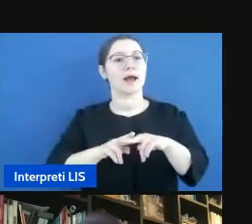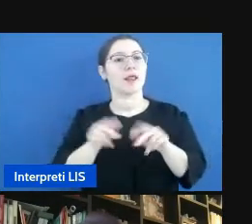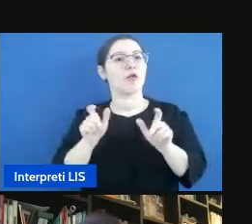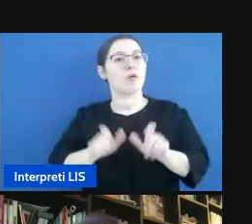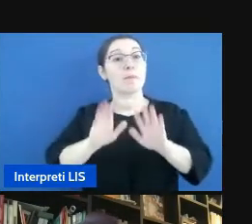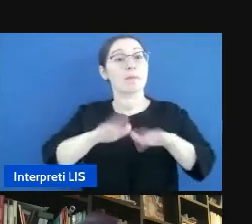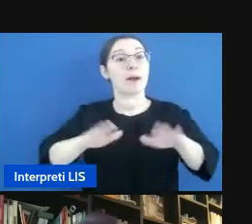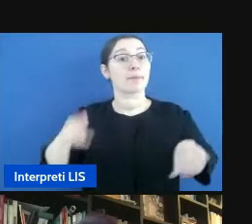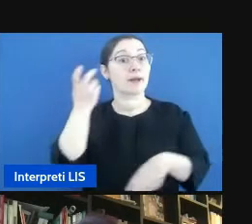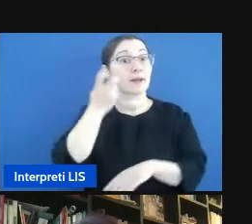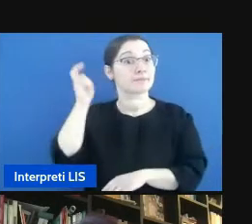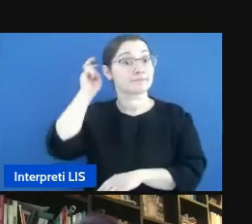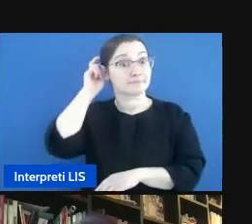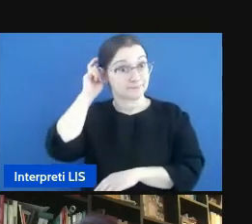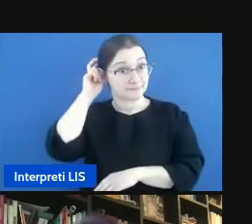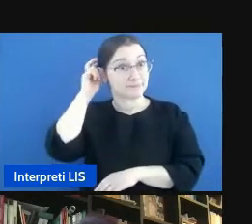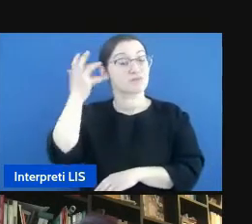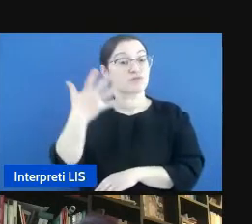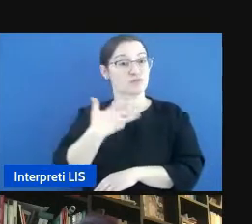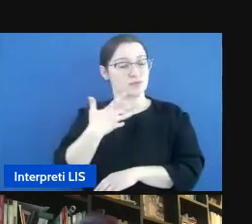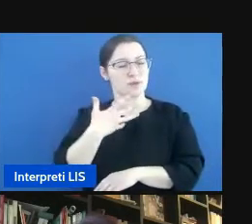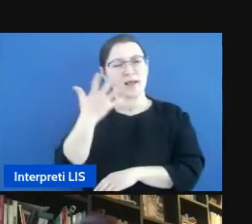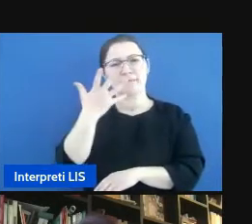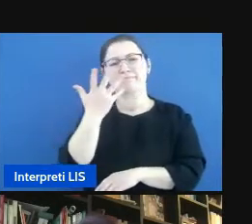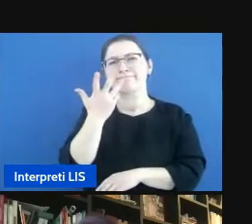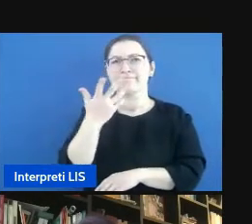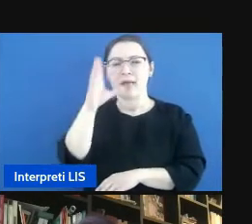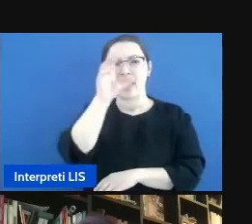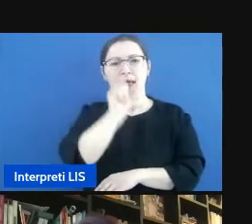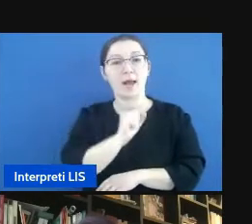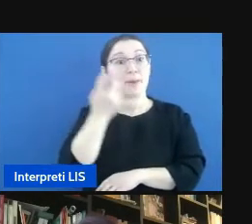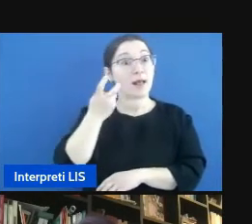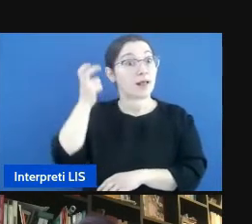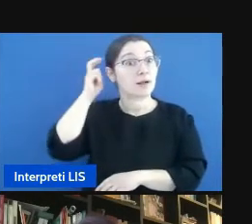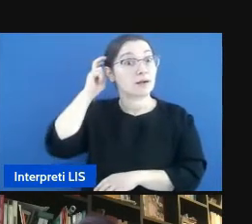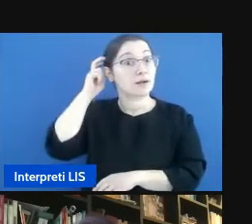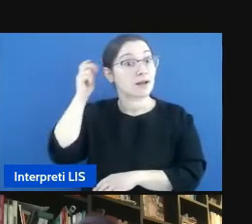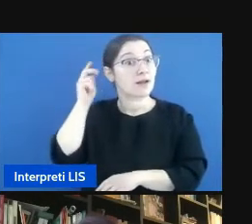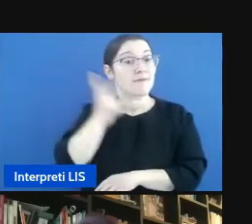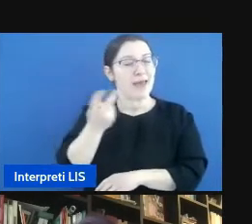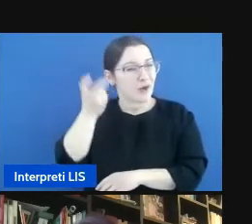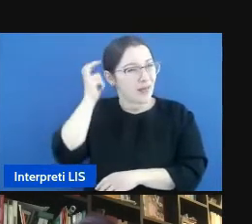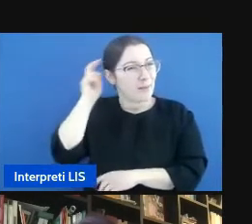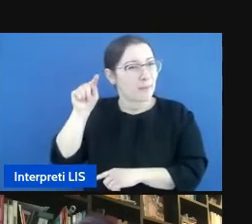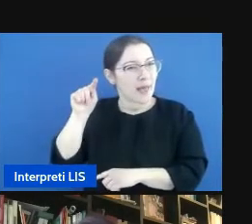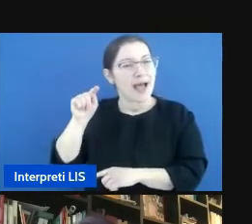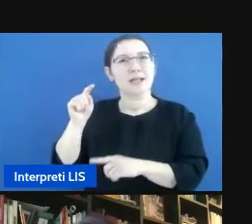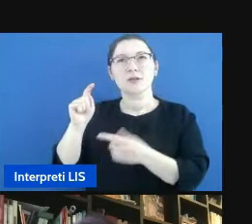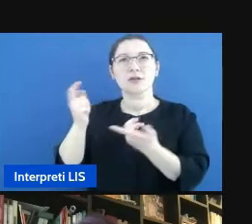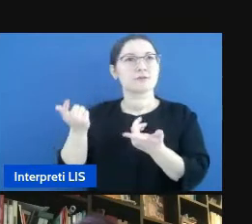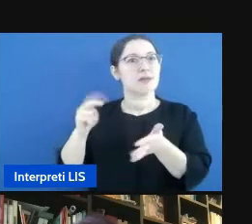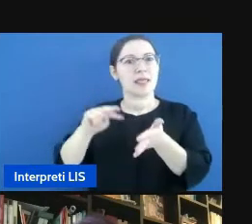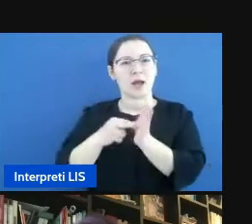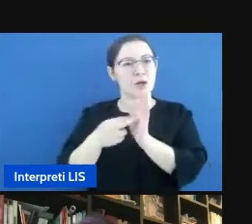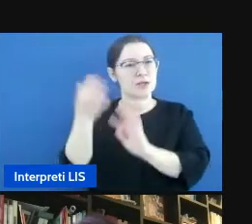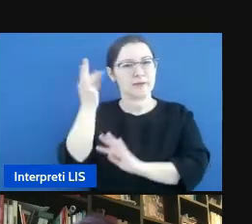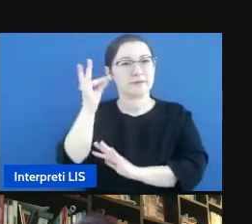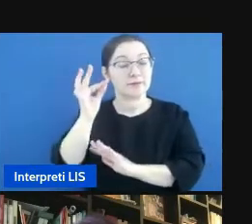cocleare proprio per vedere se questo dispositivo molto avanzato fosse efficace nella